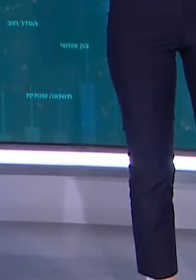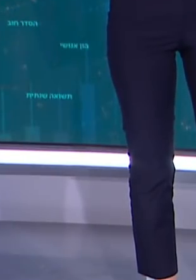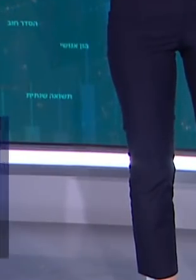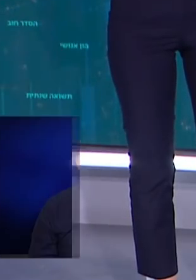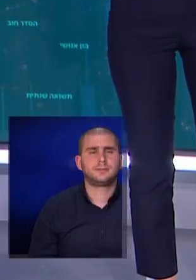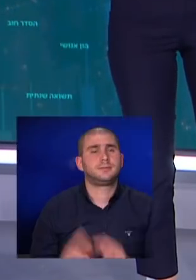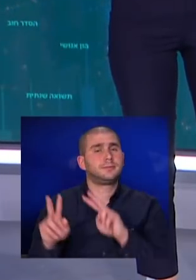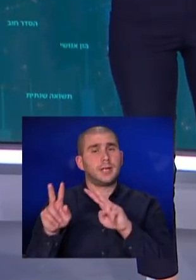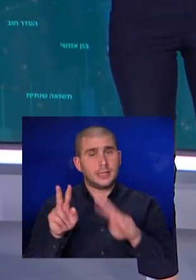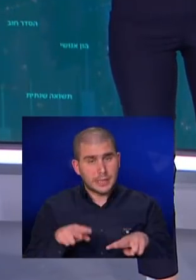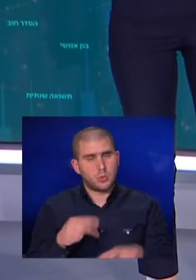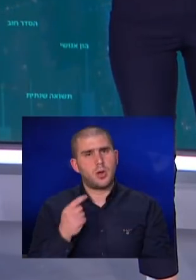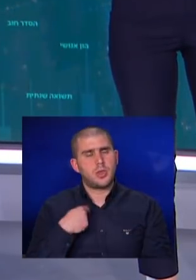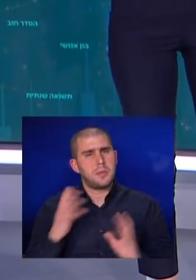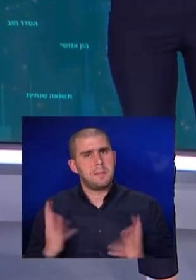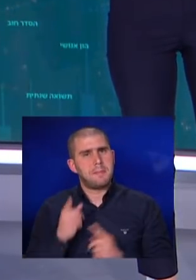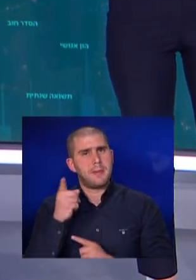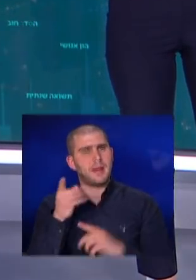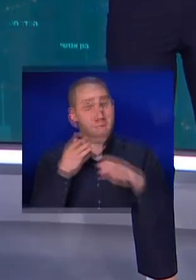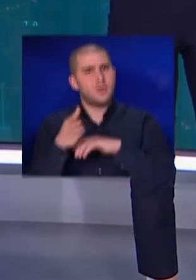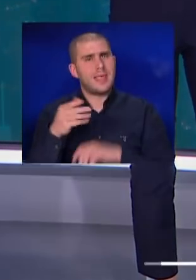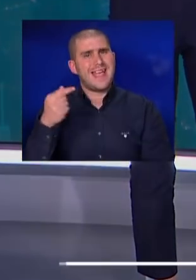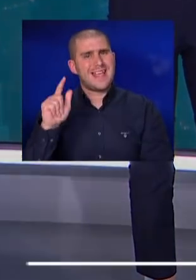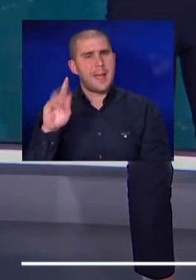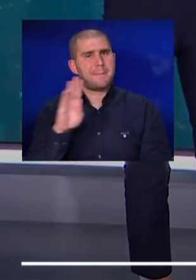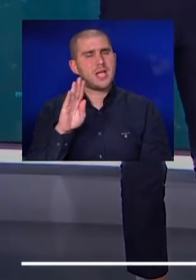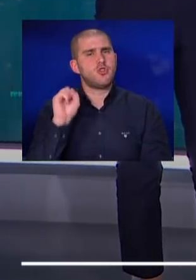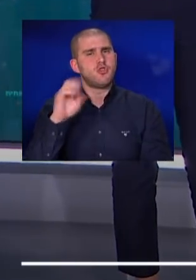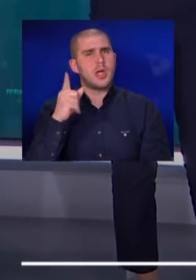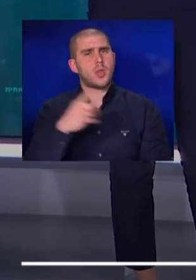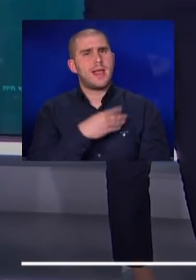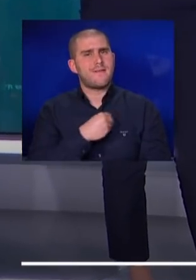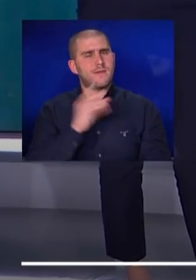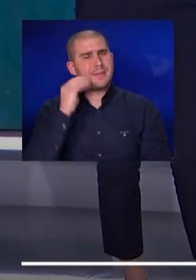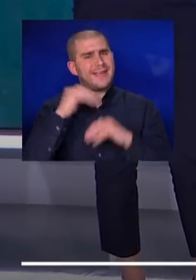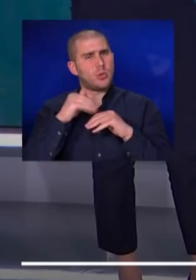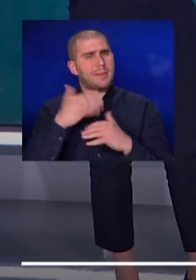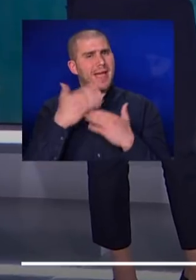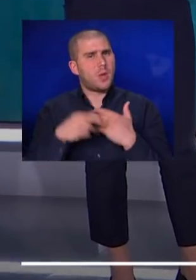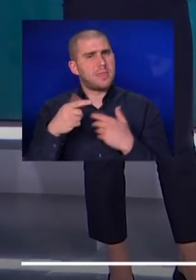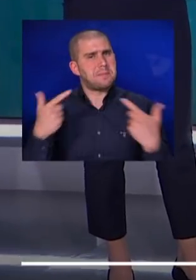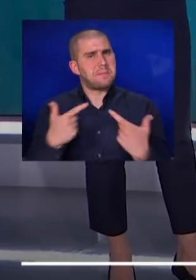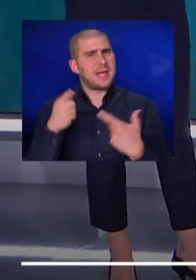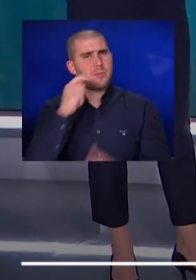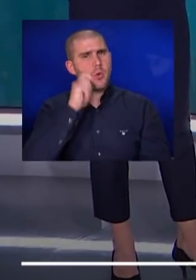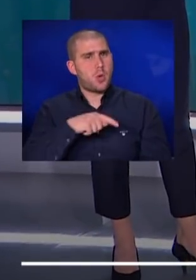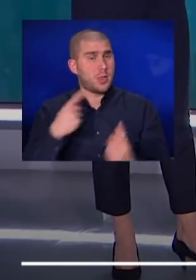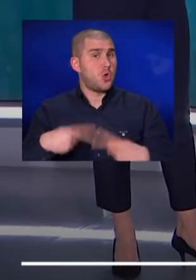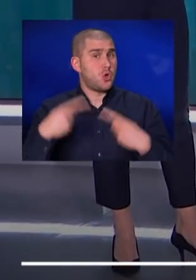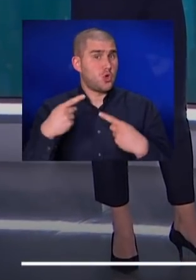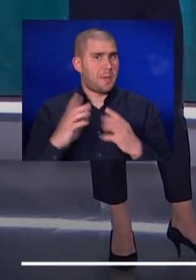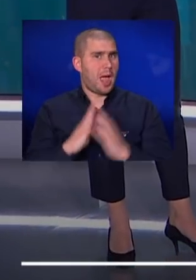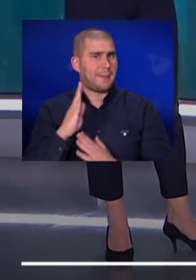חזרנו ואנחנו ממהרים לפנות לגל ברגר, שליחנו בלביב עם העדכונים האחרונים מהלחימה באוקראינה, יומו ה